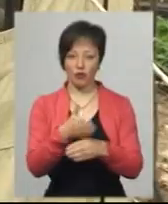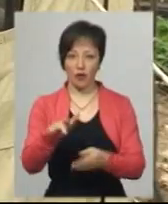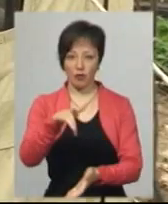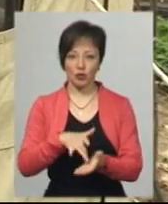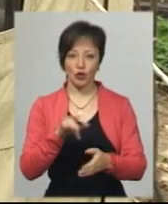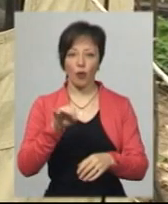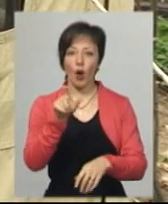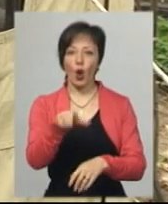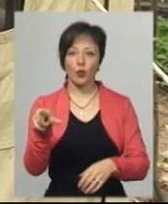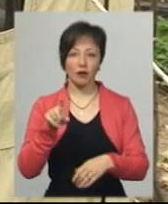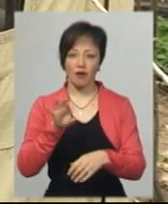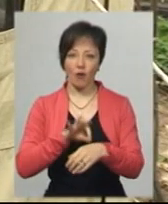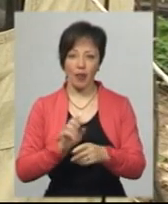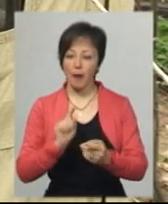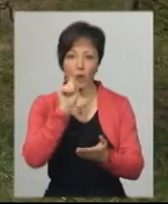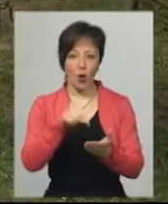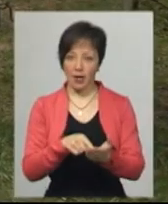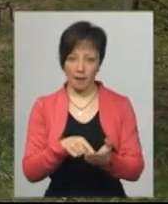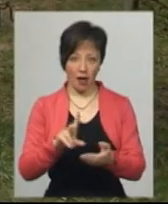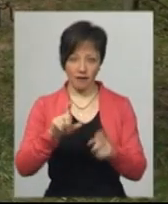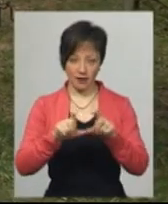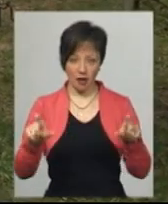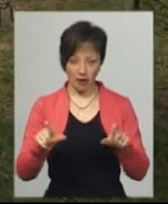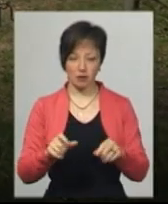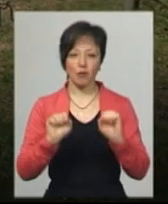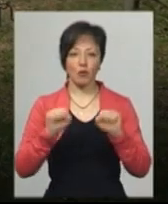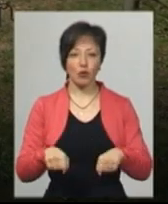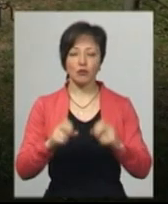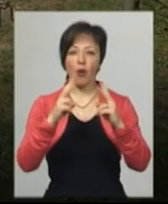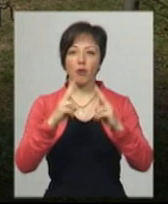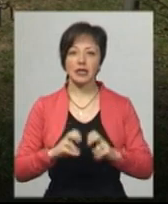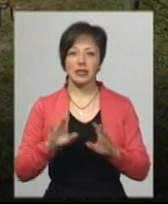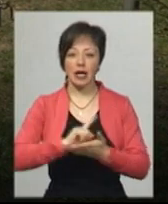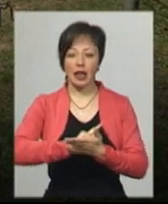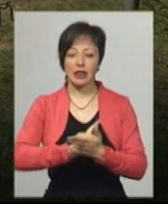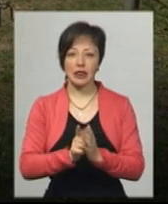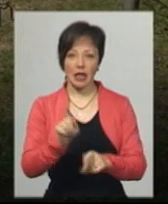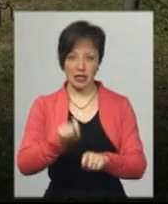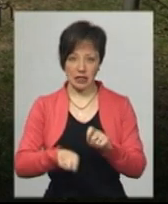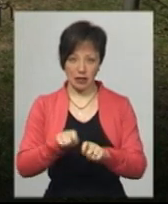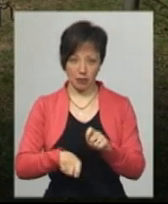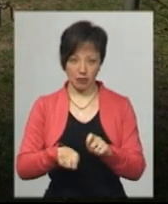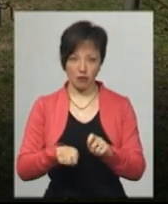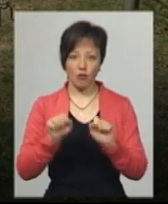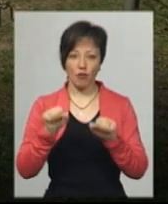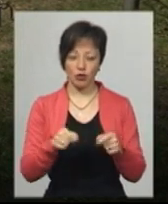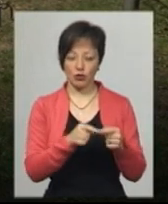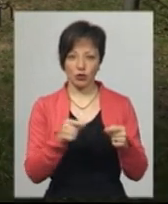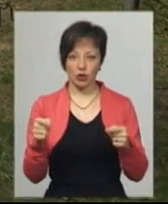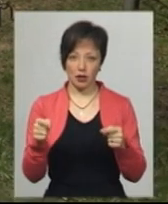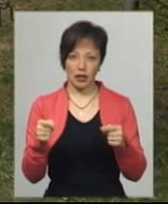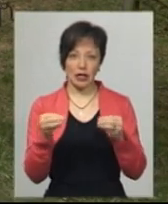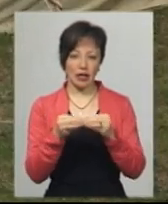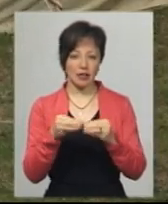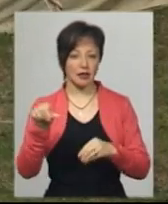інфіковані не потрапляли в заклад, каже головний лікар. Ми можемо обставити тільки на тест системи. Це може тривати до